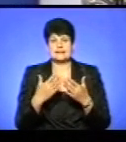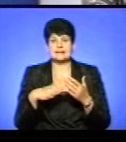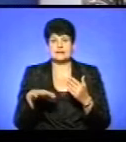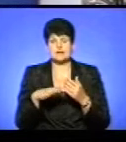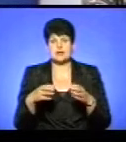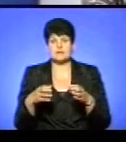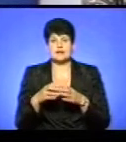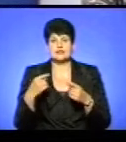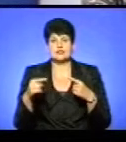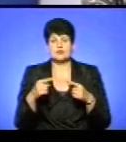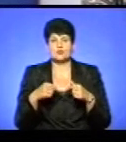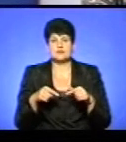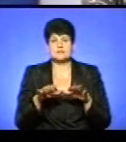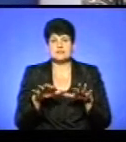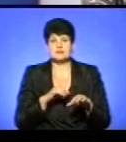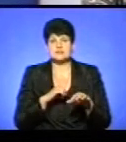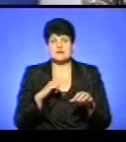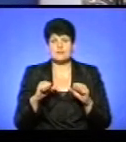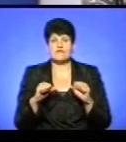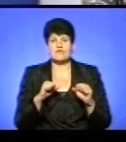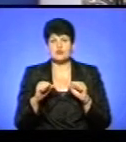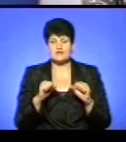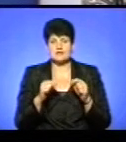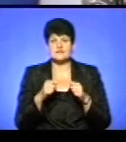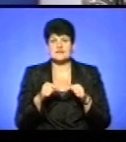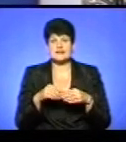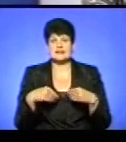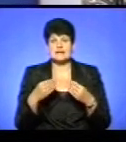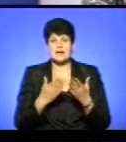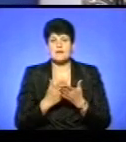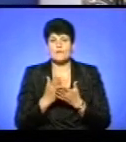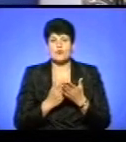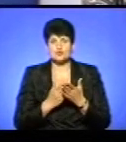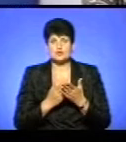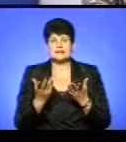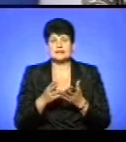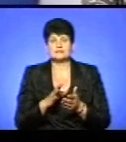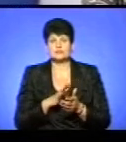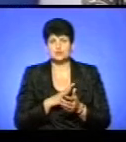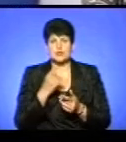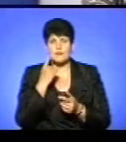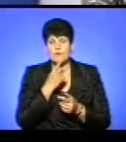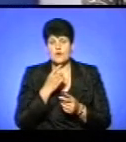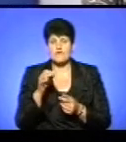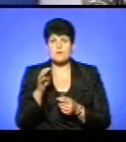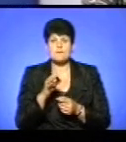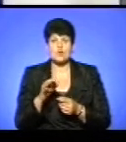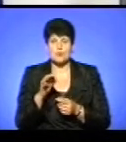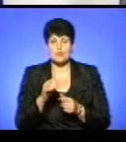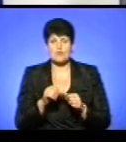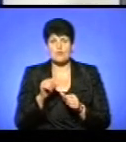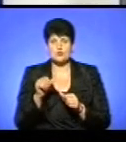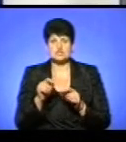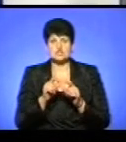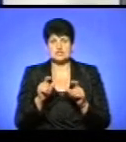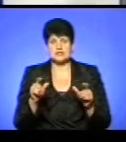іншими органами місцевого самоврядування у сфері надання послуг. Де, зокрема, йшлася мова про позашкільні